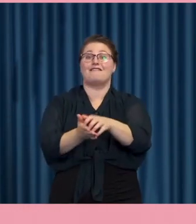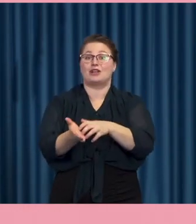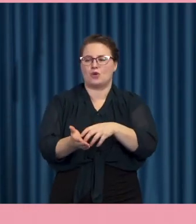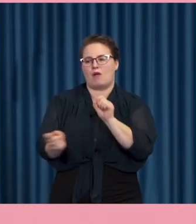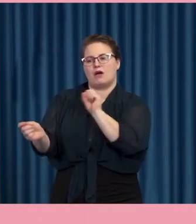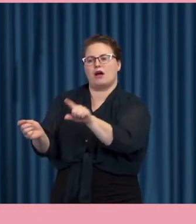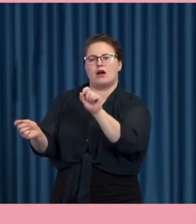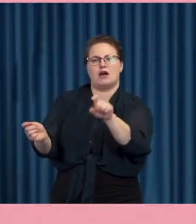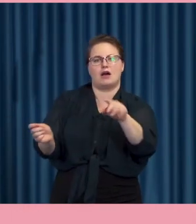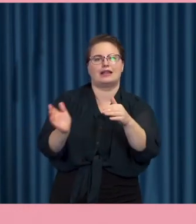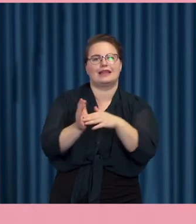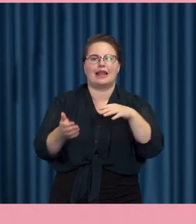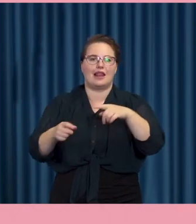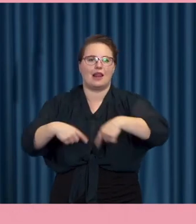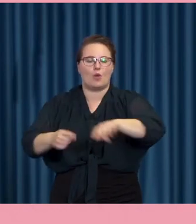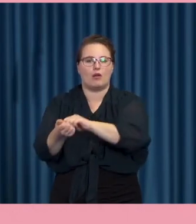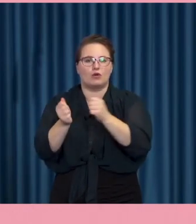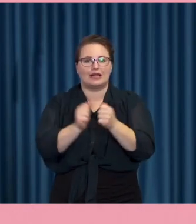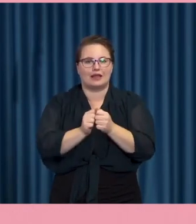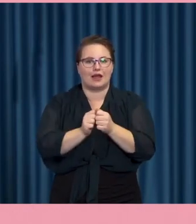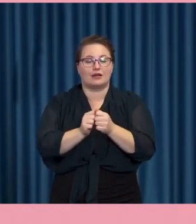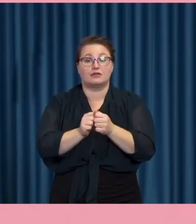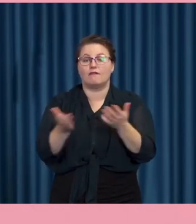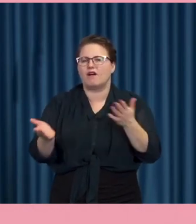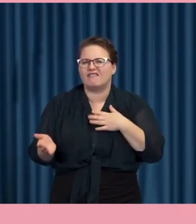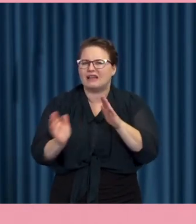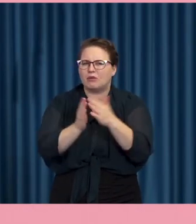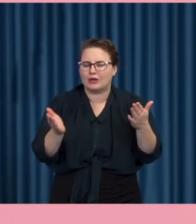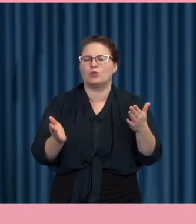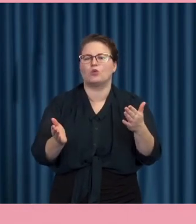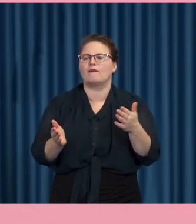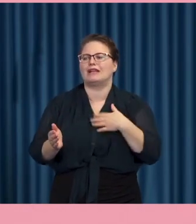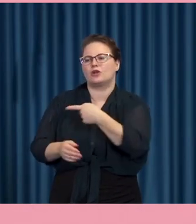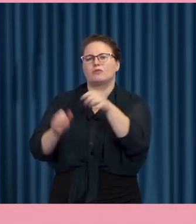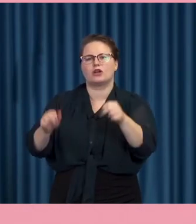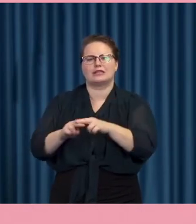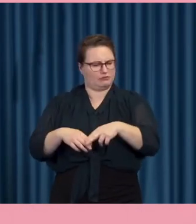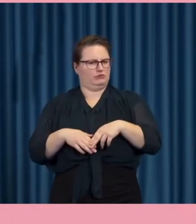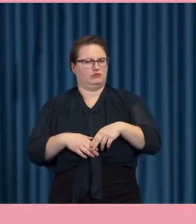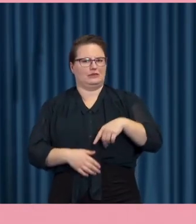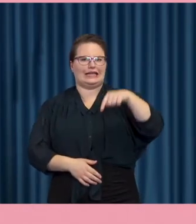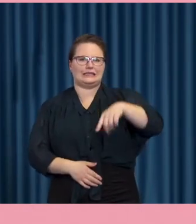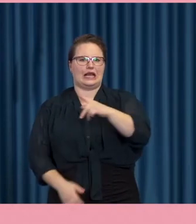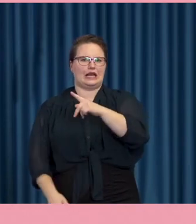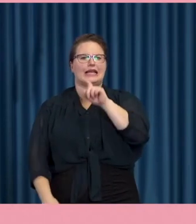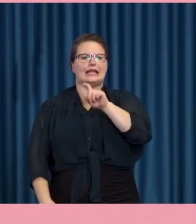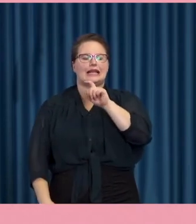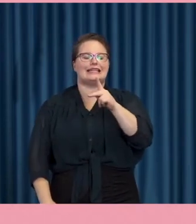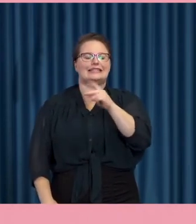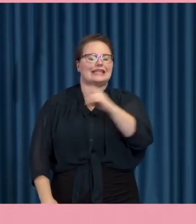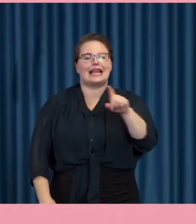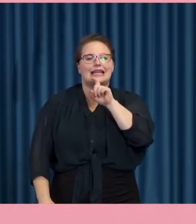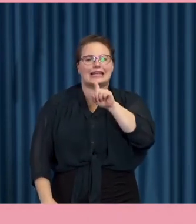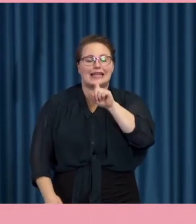det handlade just om att väcka den där källkritiken. Det var också så att de hade en helt